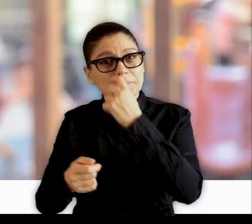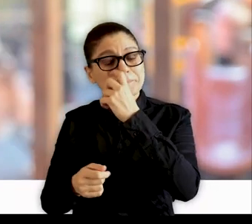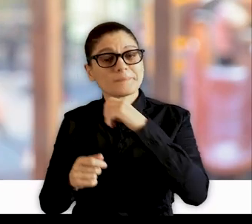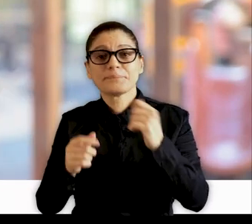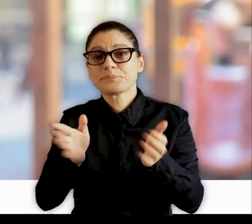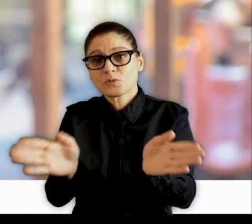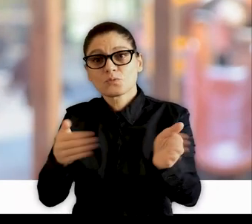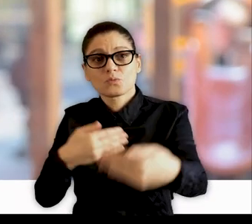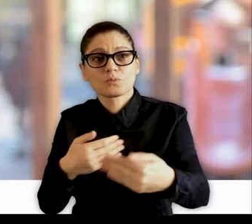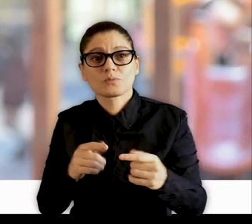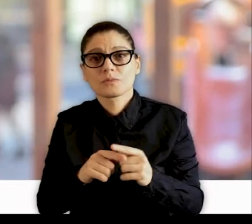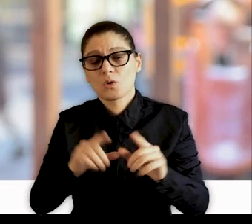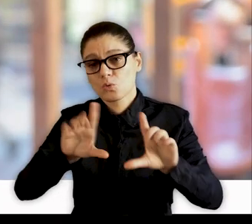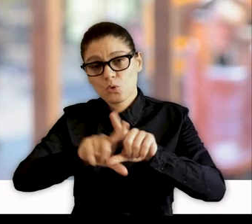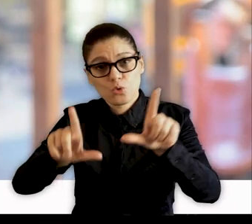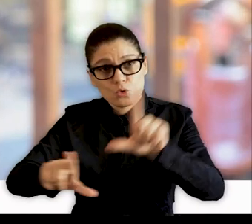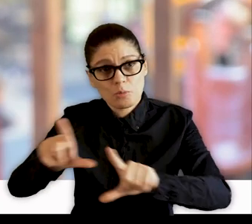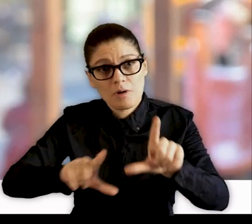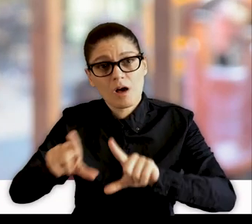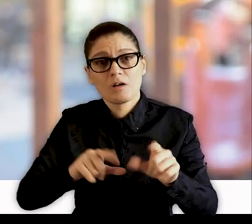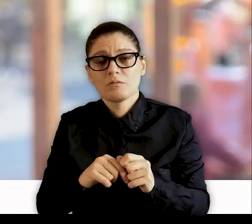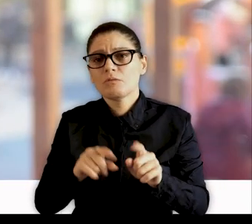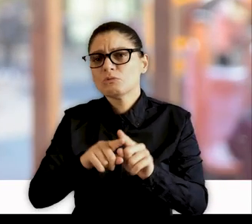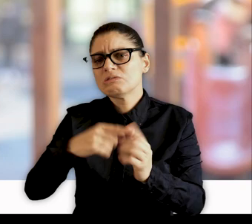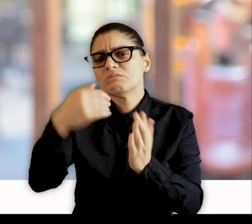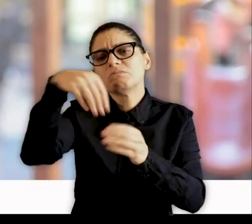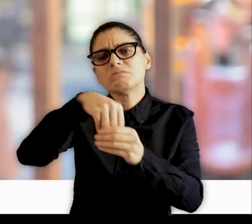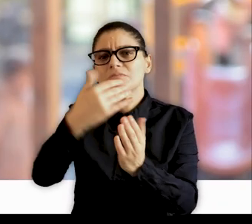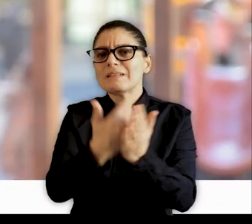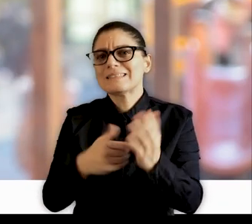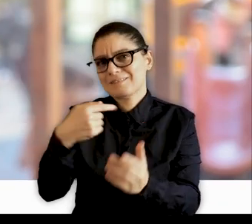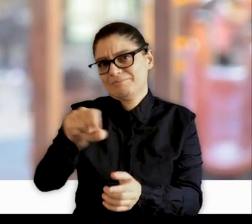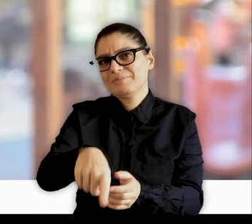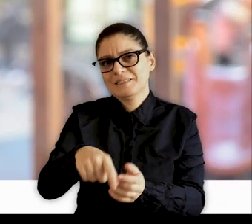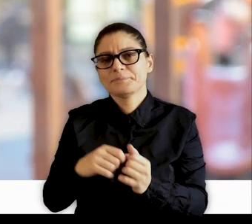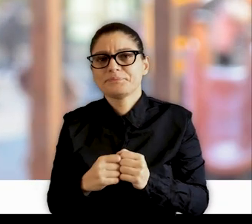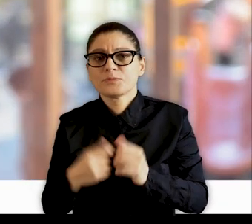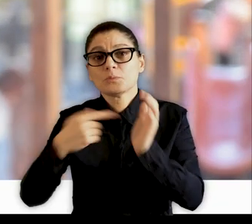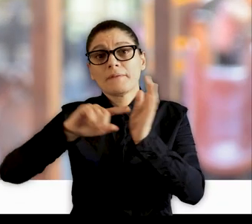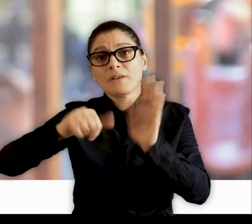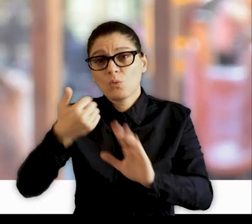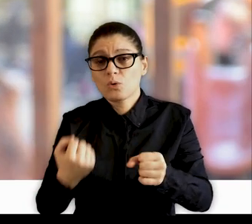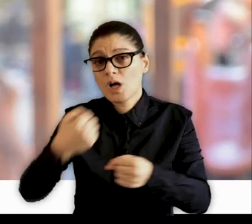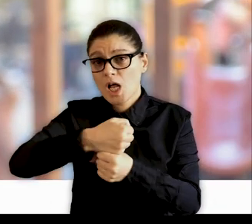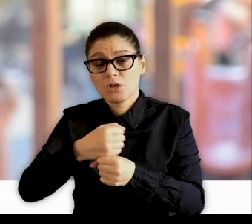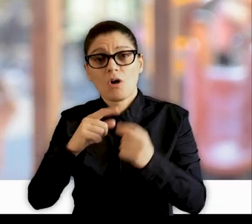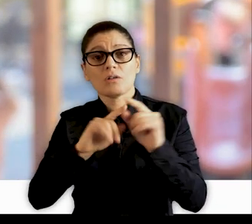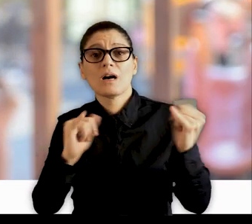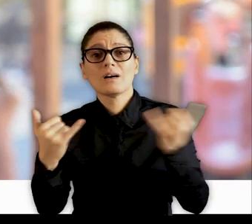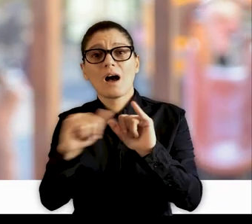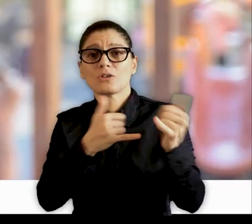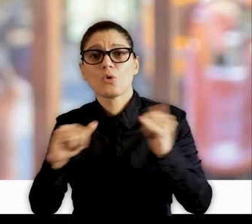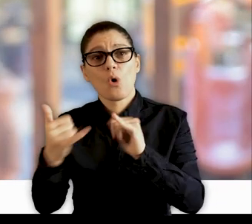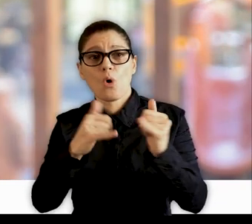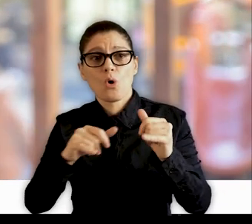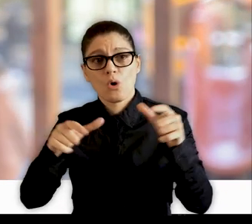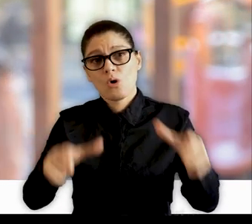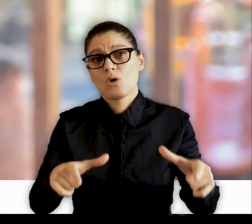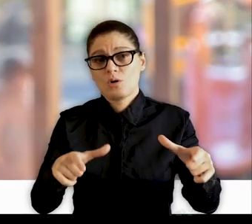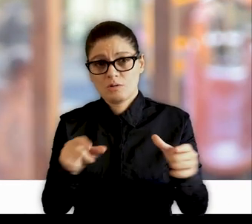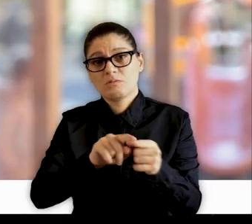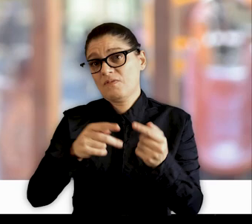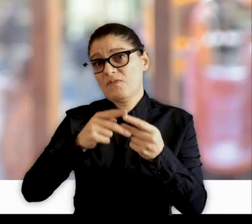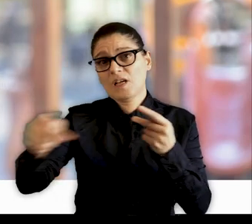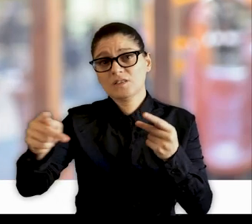logements que vous êtes nombreux à attendre. 2021 engagera la création d'une esplanade récréative devant la piscine qui